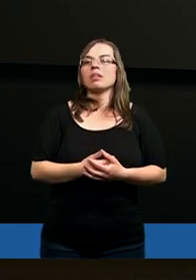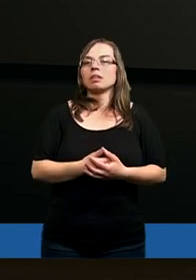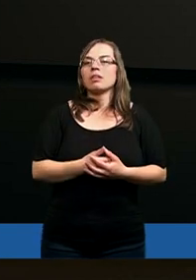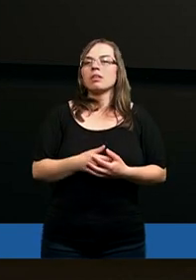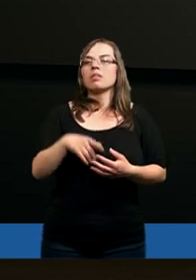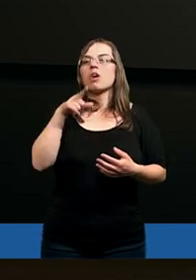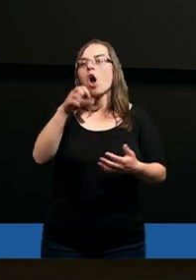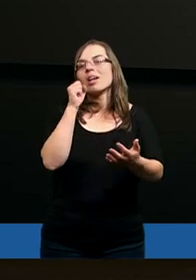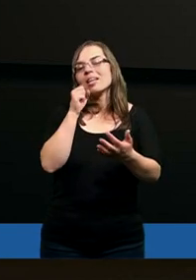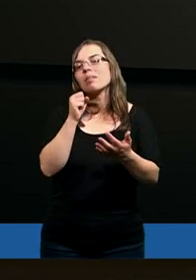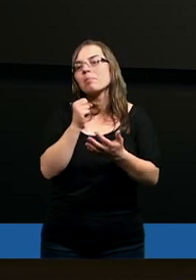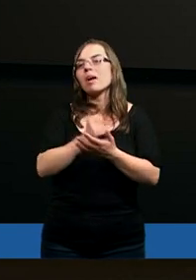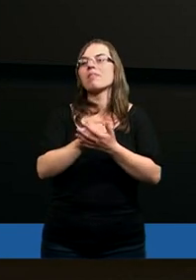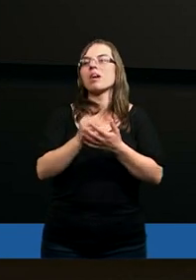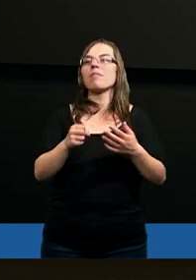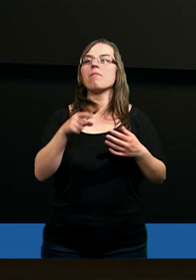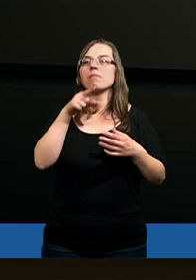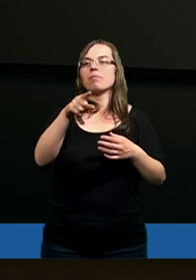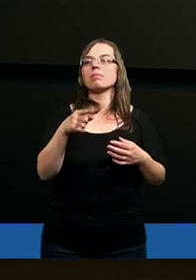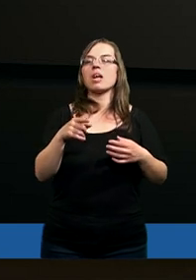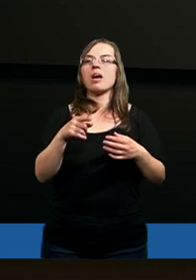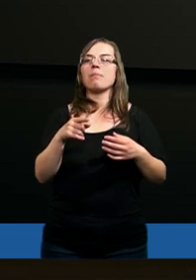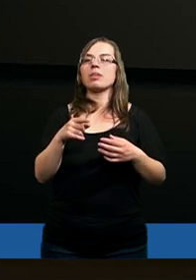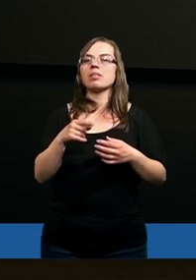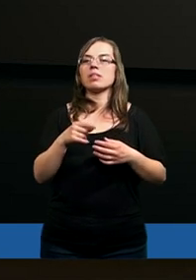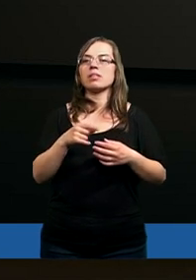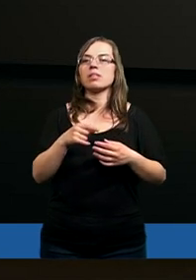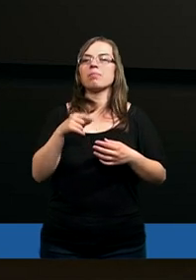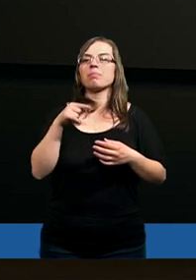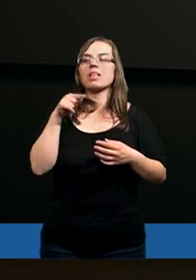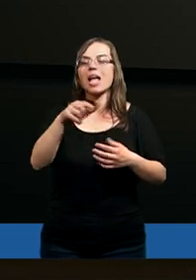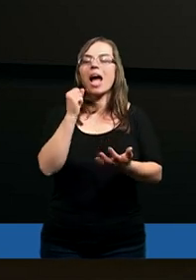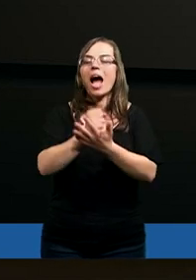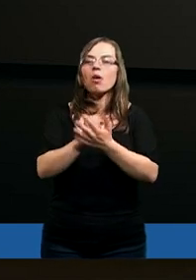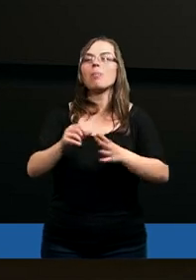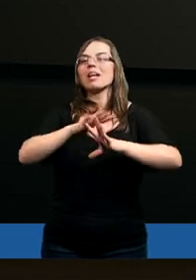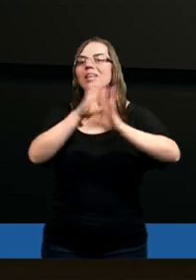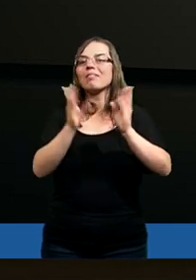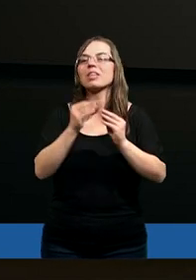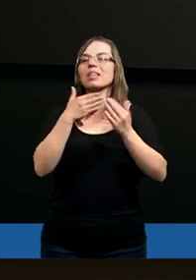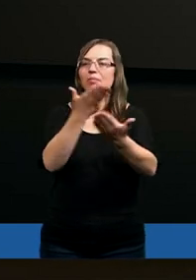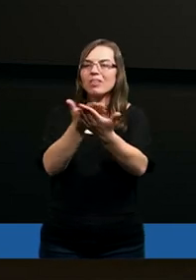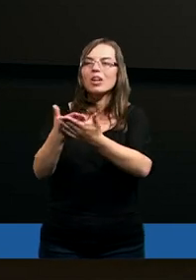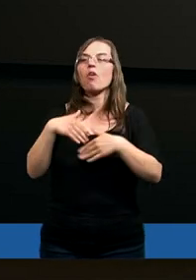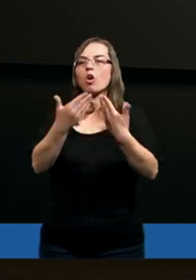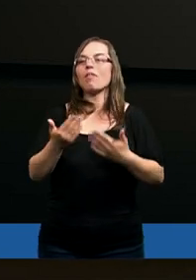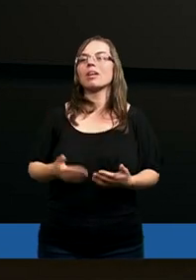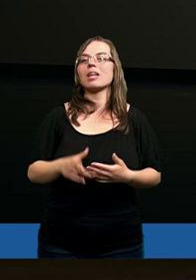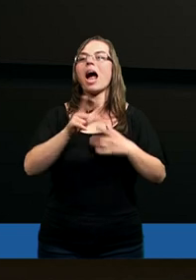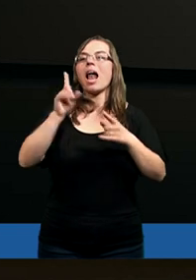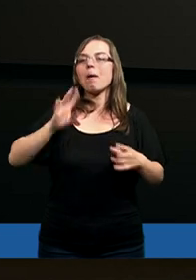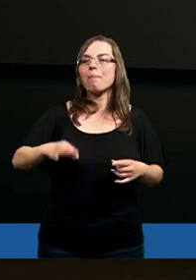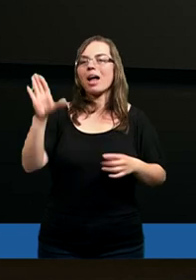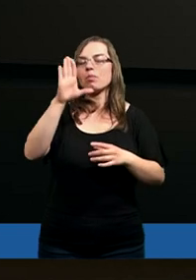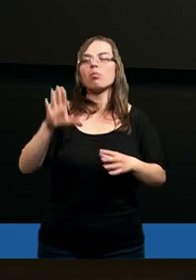Korach się odzywa, ty chcesz nami rządzić? Ty się wynosisz ponad nas? Wiecie, jakie argumenty? Z niektórymi argumentami trudno dyskutować,